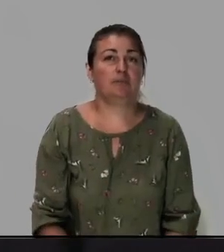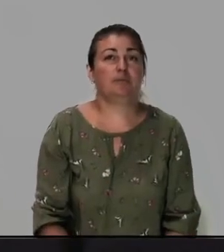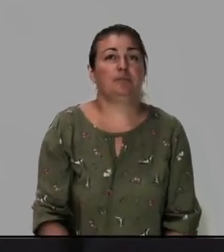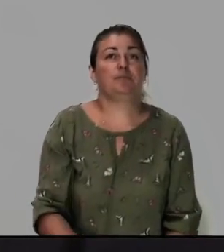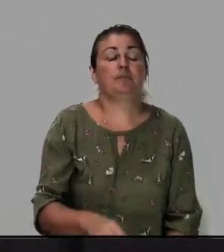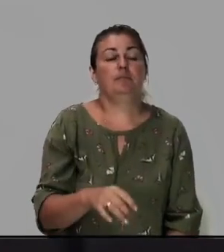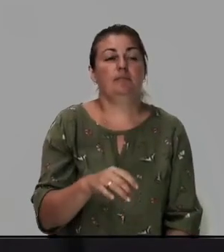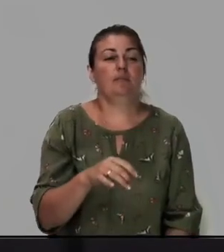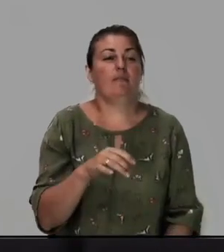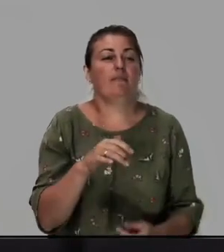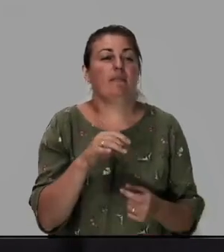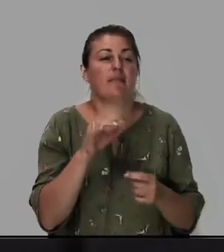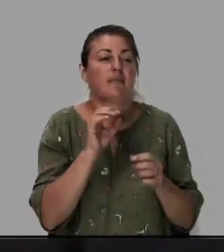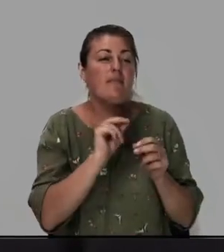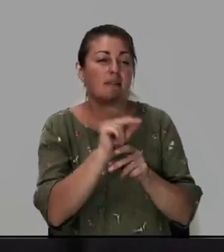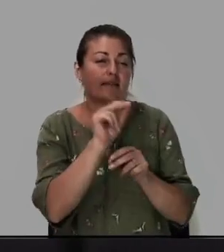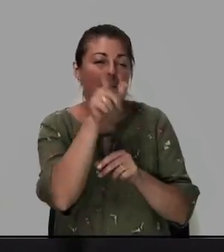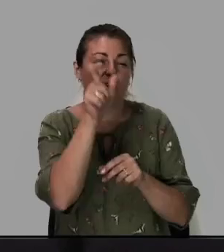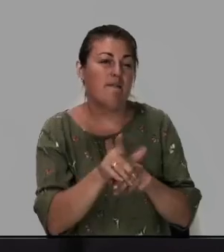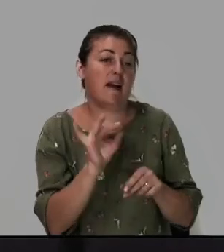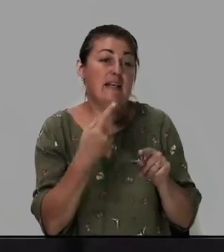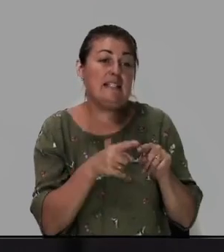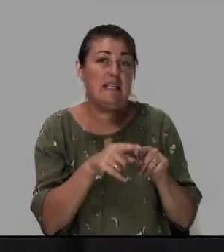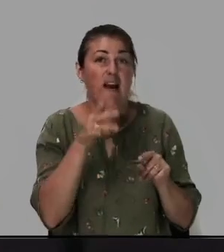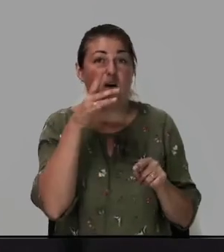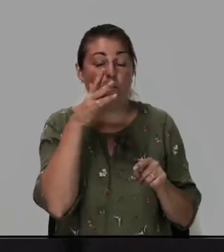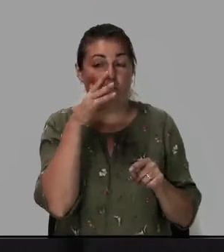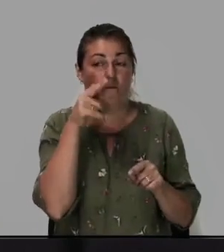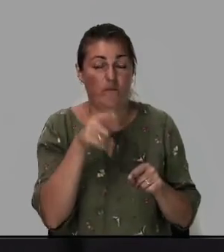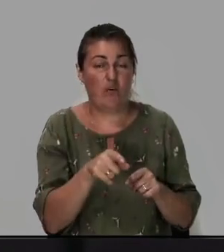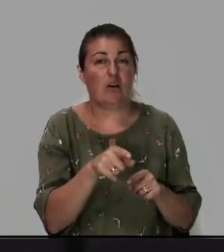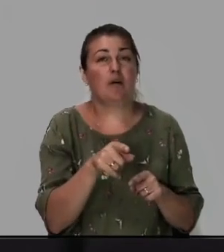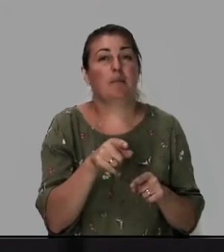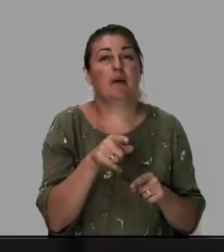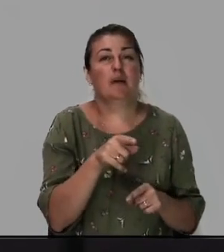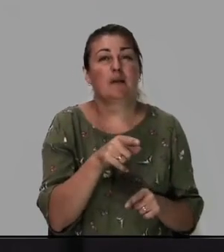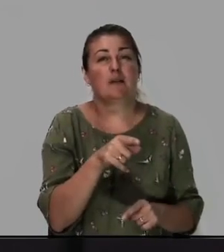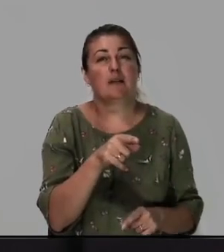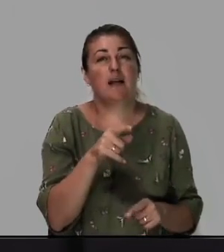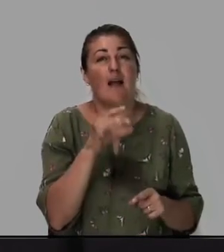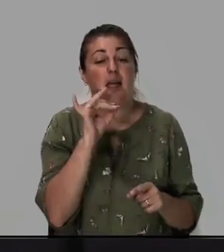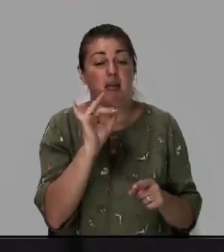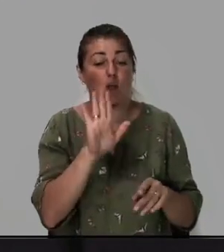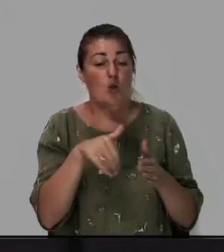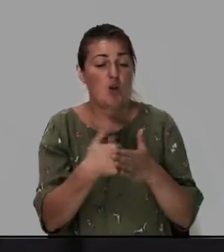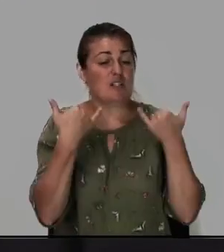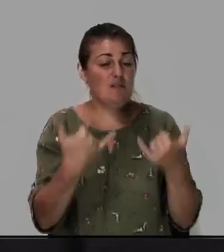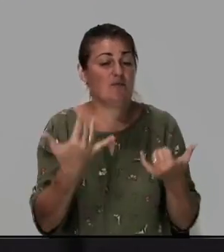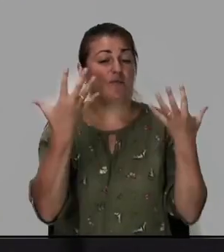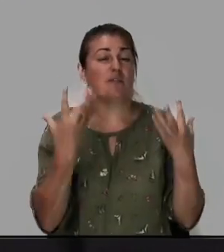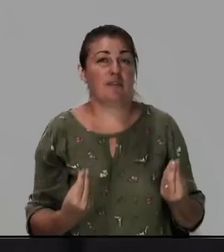обочтил человека, и вот с тех пор, с тех пор и по сегодняшний день